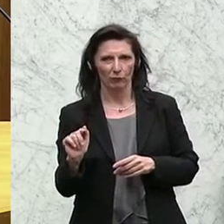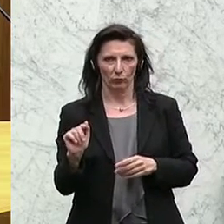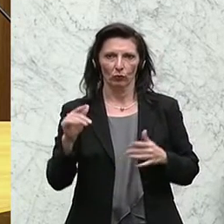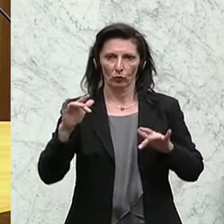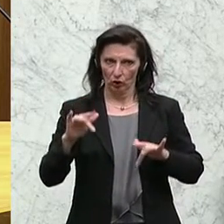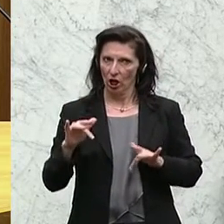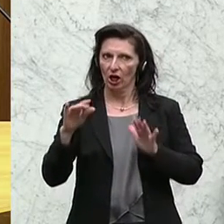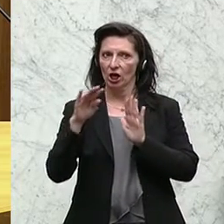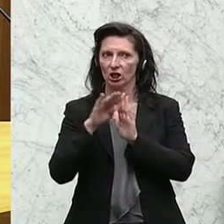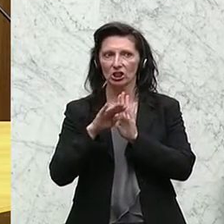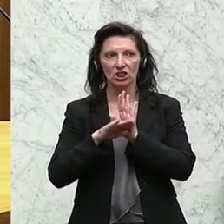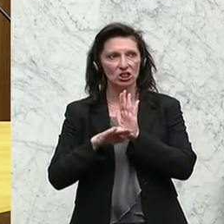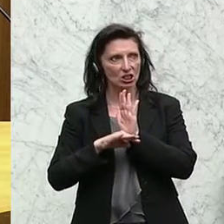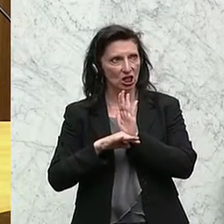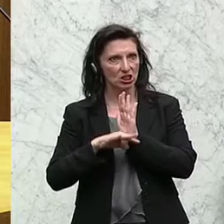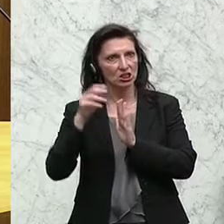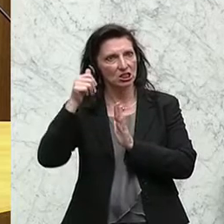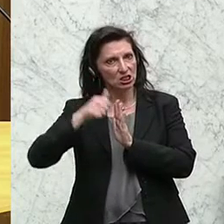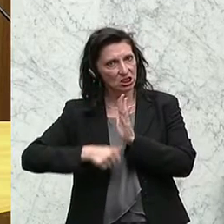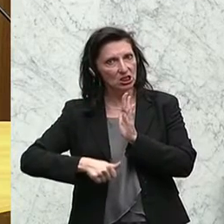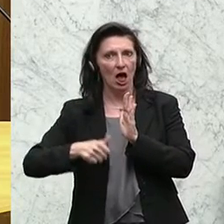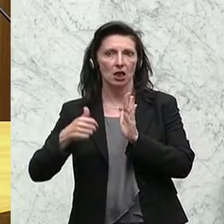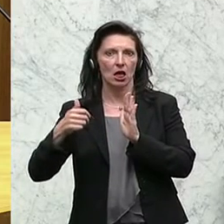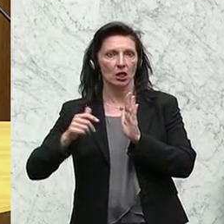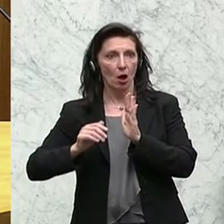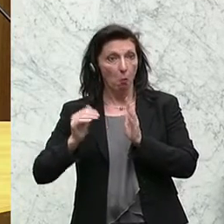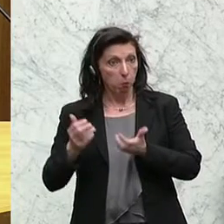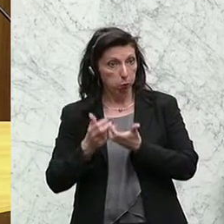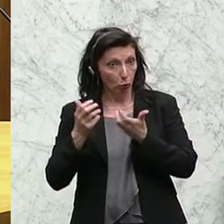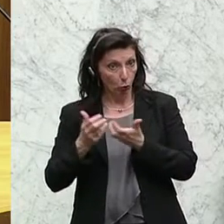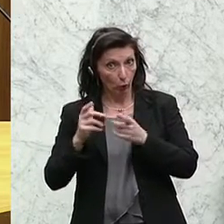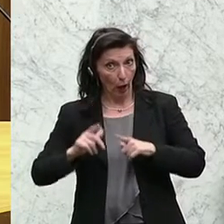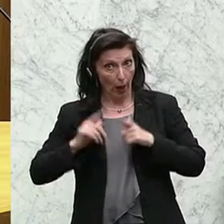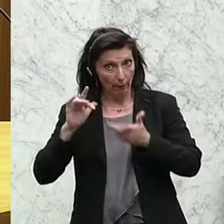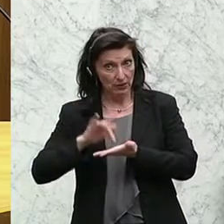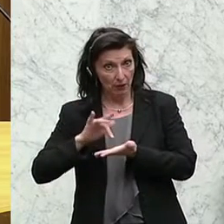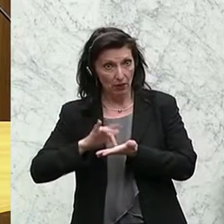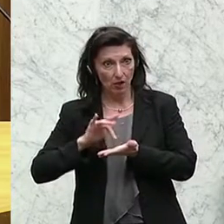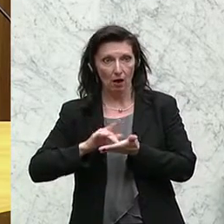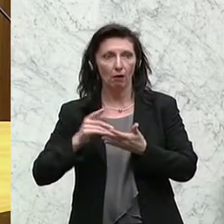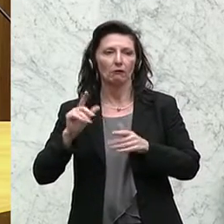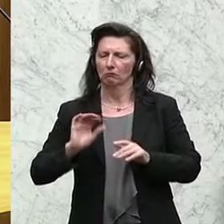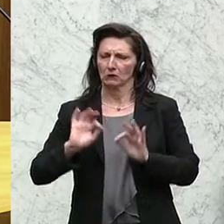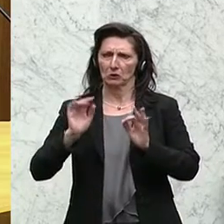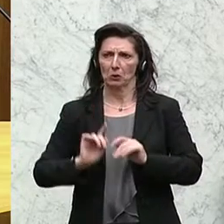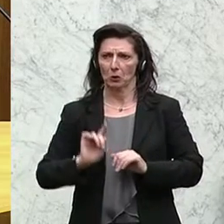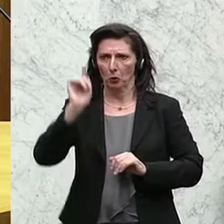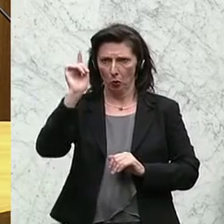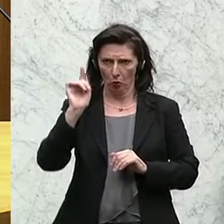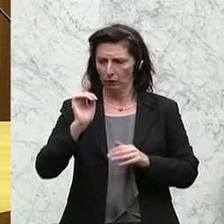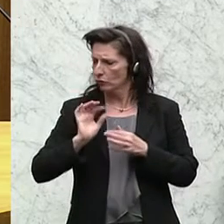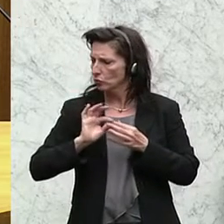gesetzlichen Produktstandard bei Lebensmitteln. Dieser betrifft sowohl die Sicherheit,